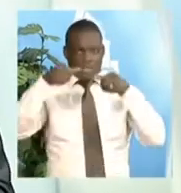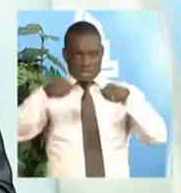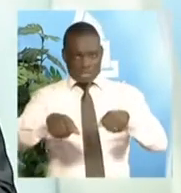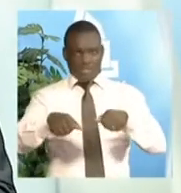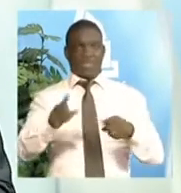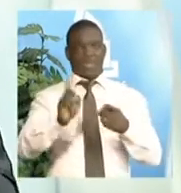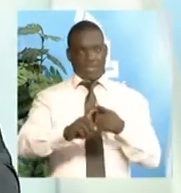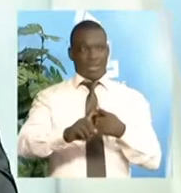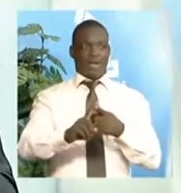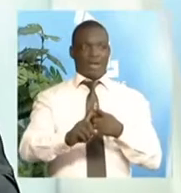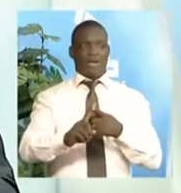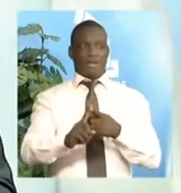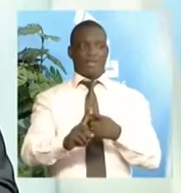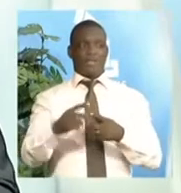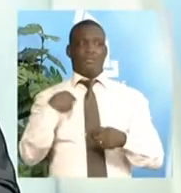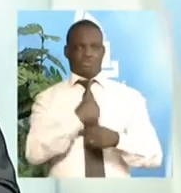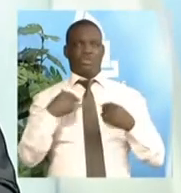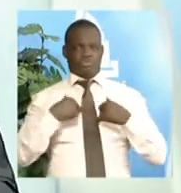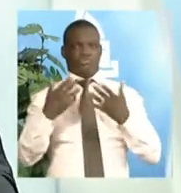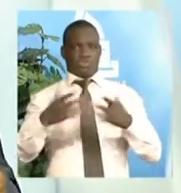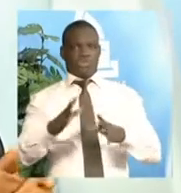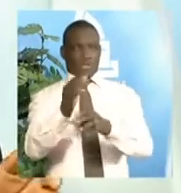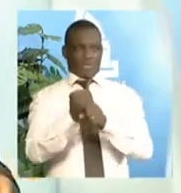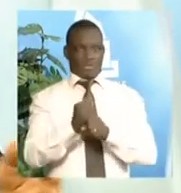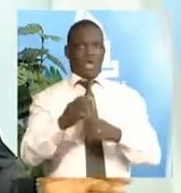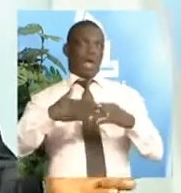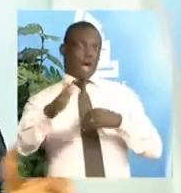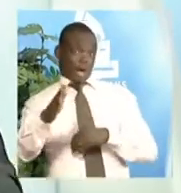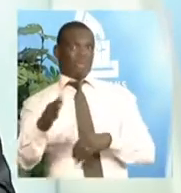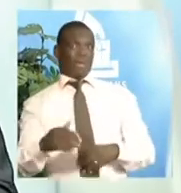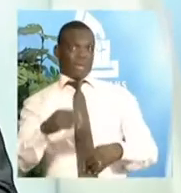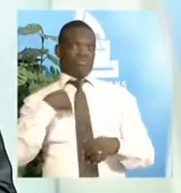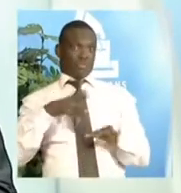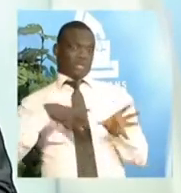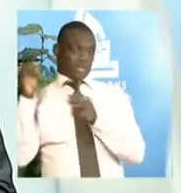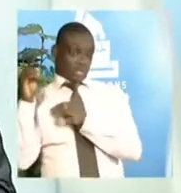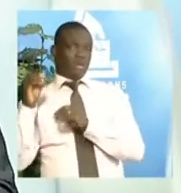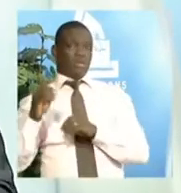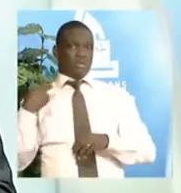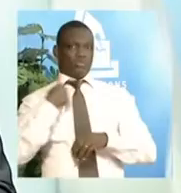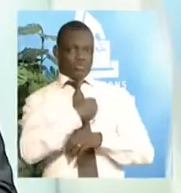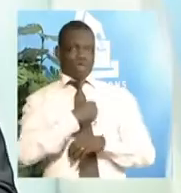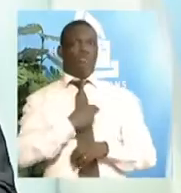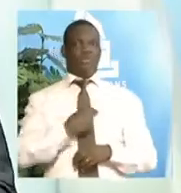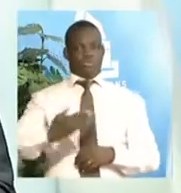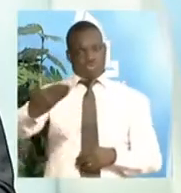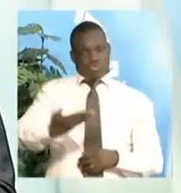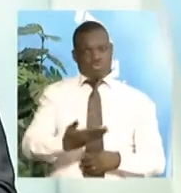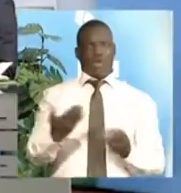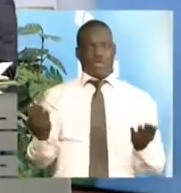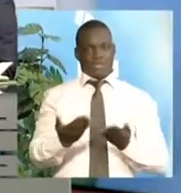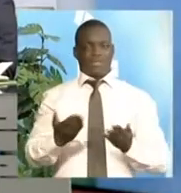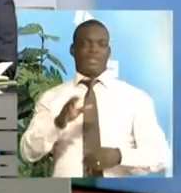à l'île 39. Nous avons déjà reçu ces résultats. Après mon passage sur votre plateau, nous allons recevoir les